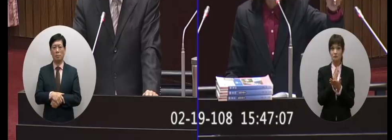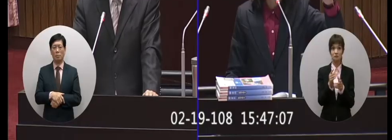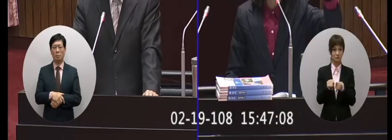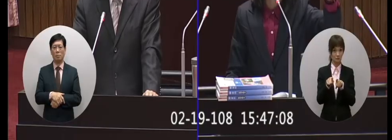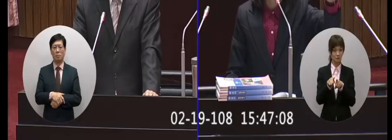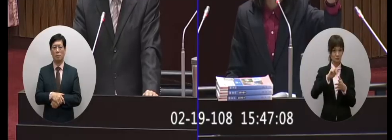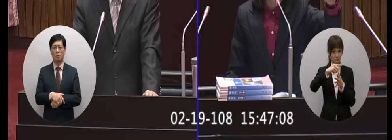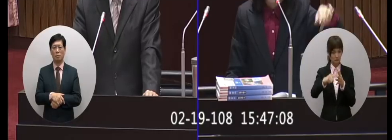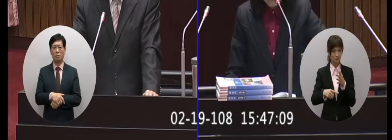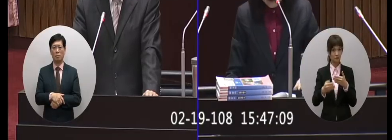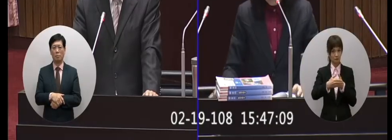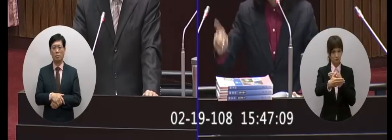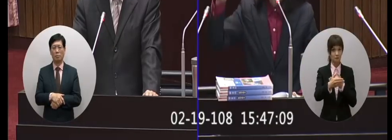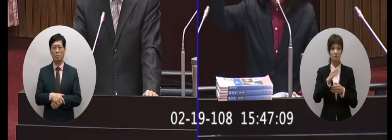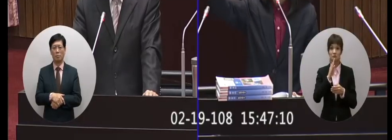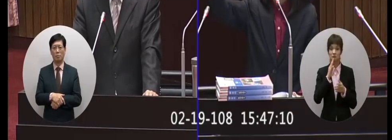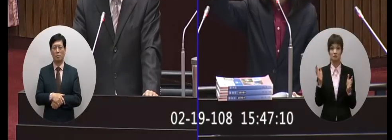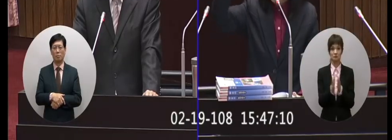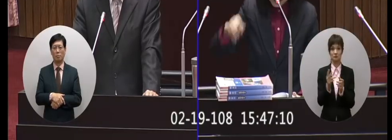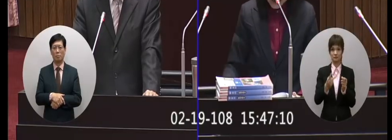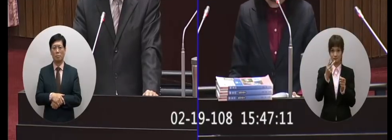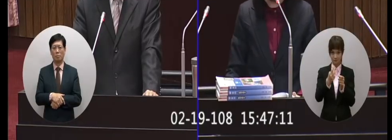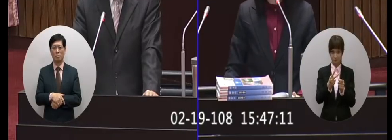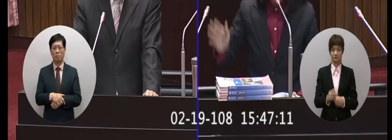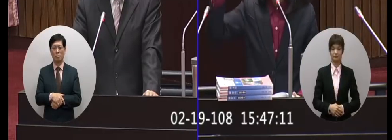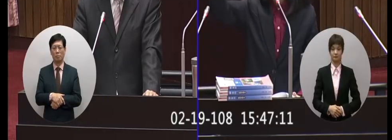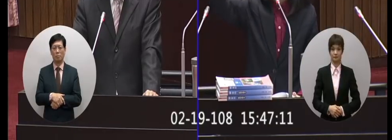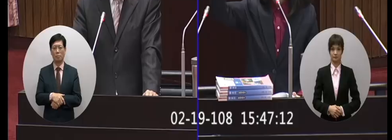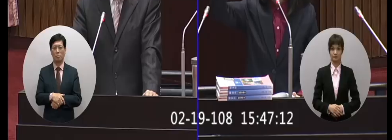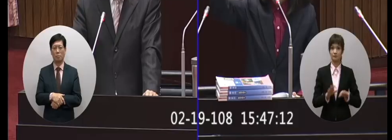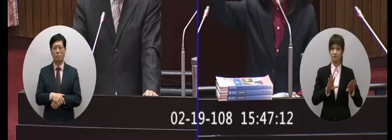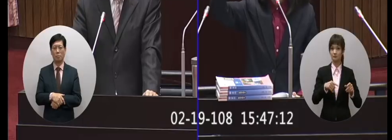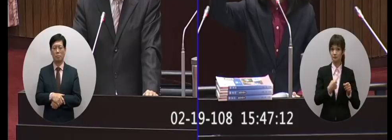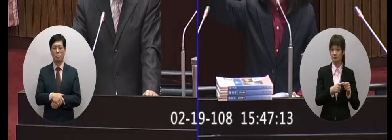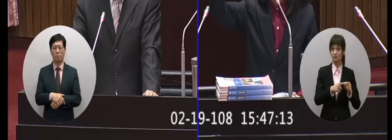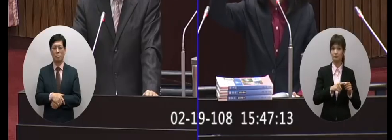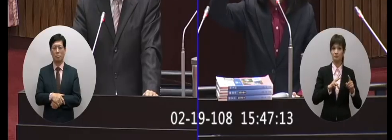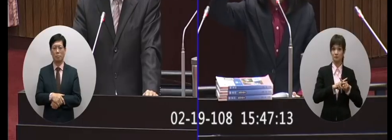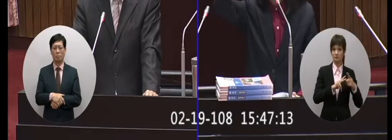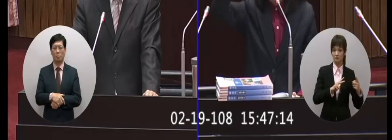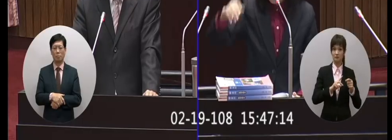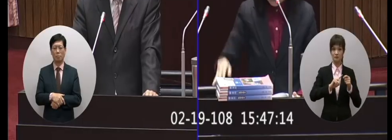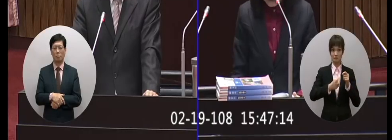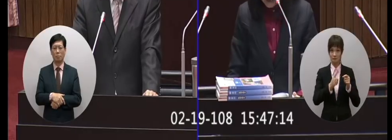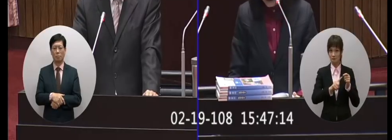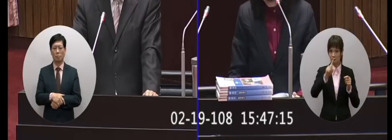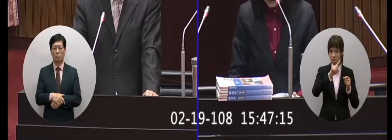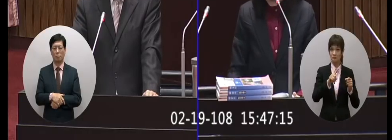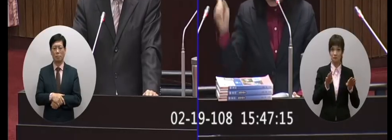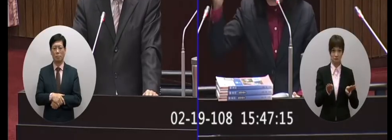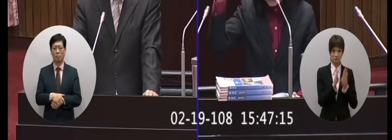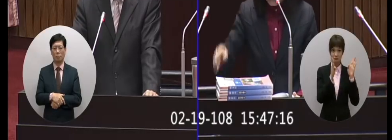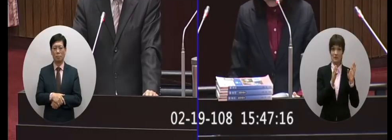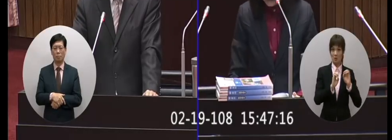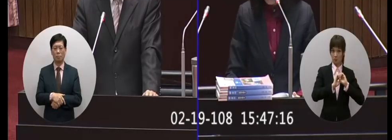年兩年啦所以看看喔來我們就看今年小一國一高一要開始上路